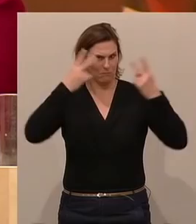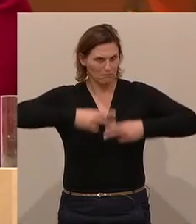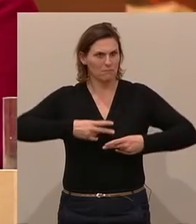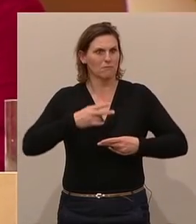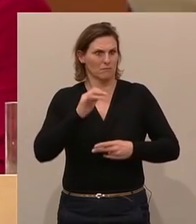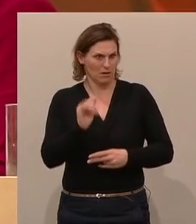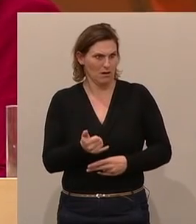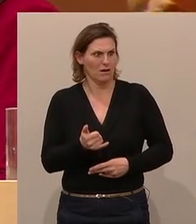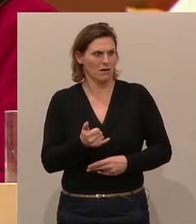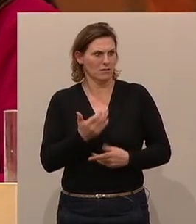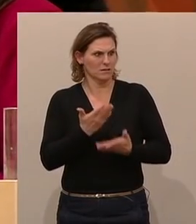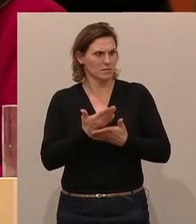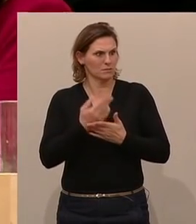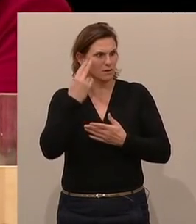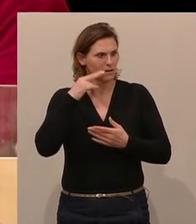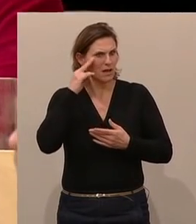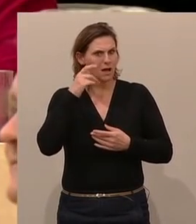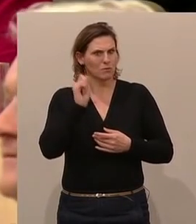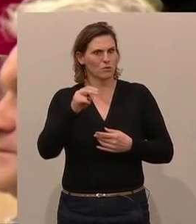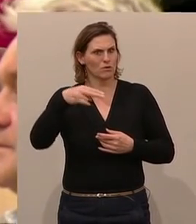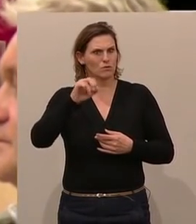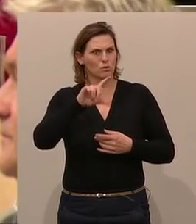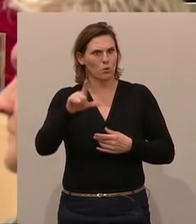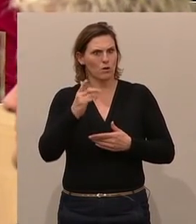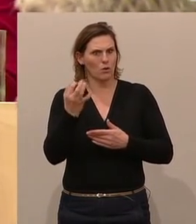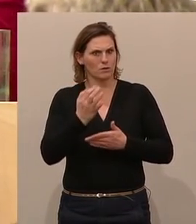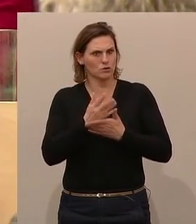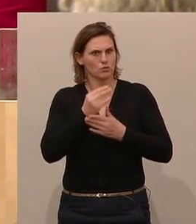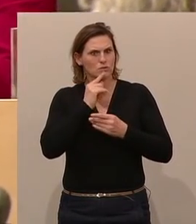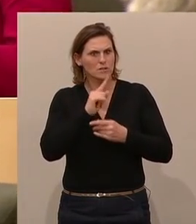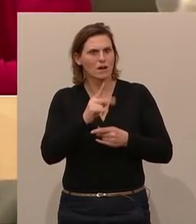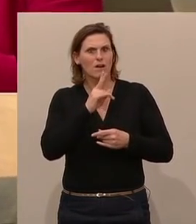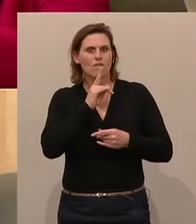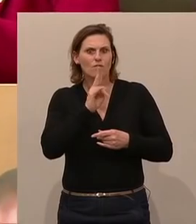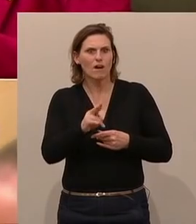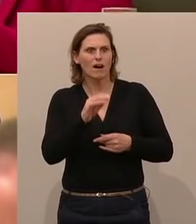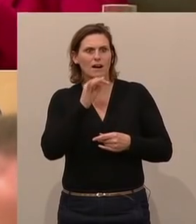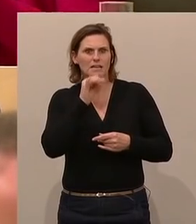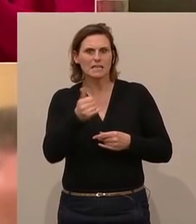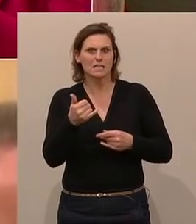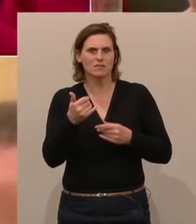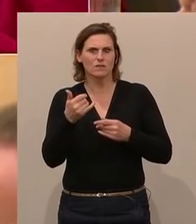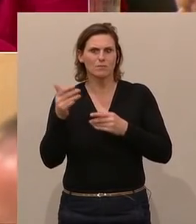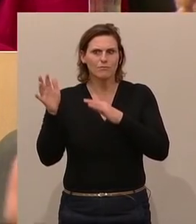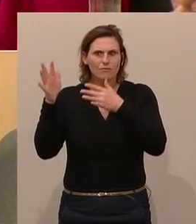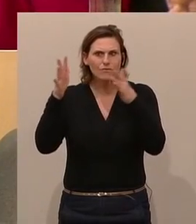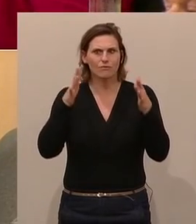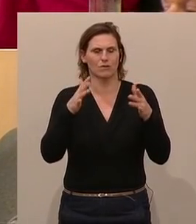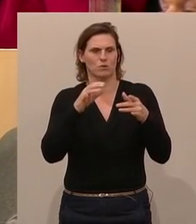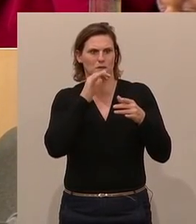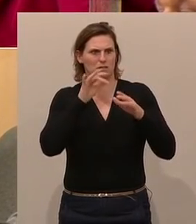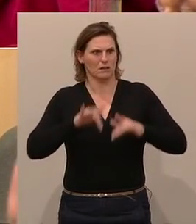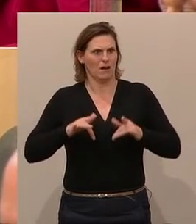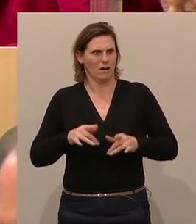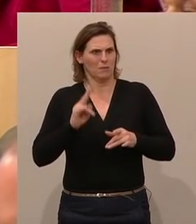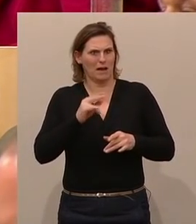zustimmen. Der Herr Abgeordnete Noll hat uns ja heute schon gesagt, dass die Wahrheit ja nicht beifallsbedürftig ist und evident ist. Er kann sie